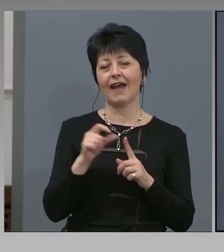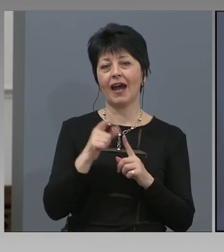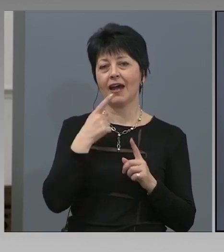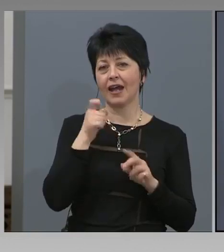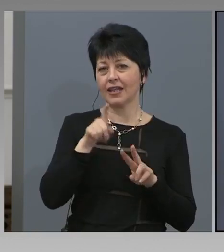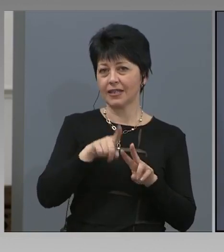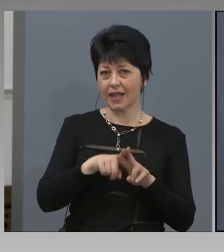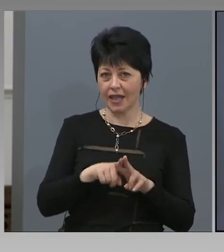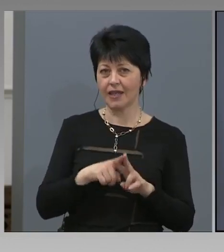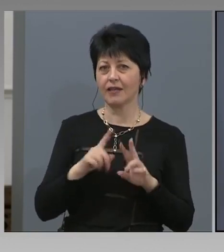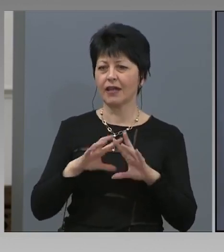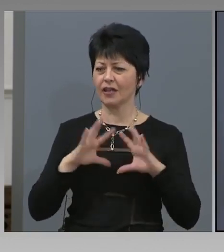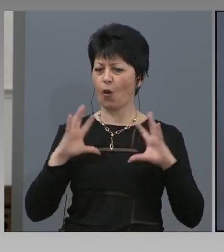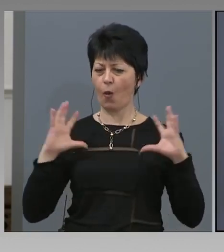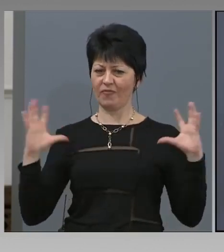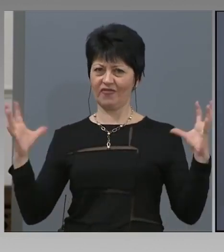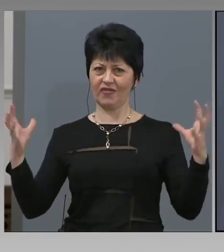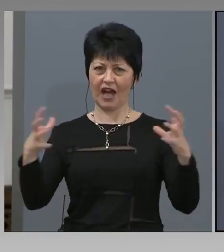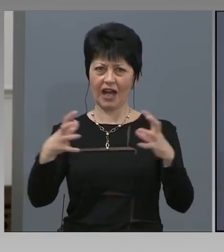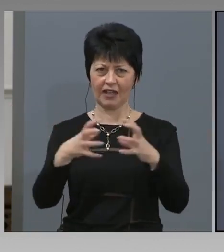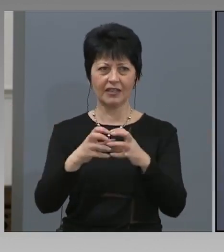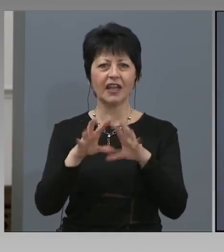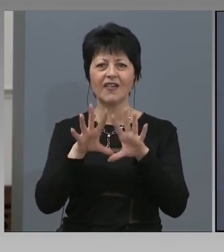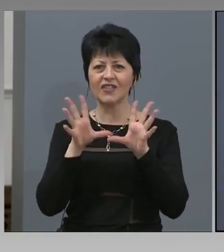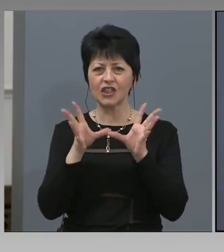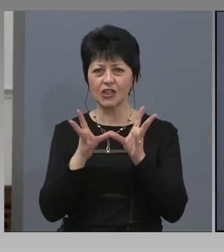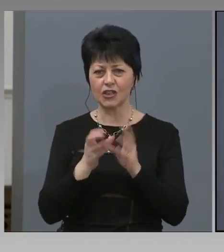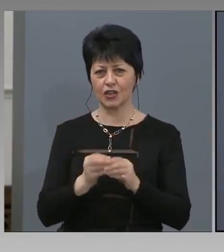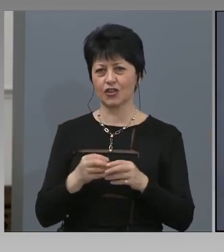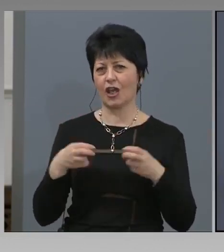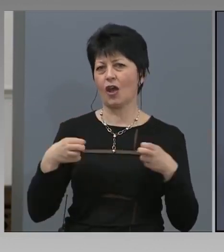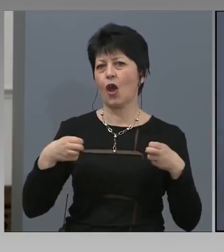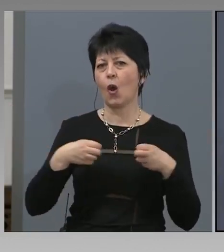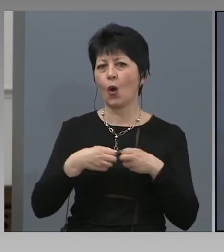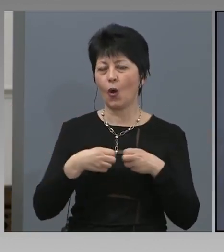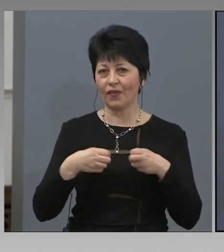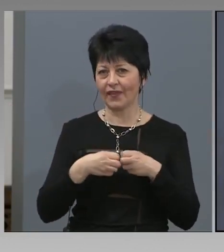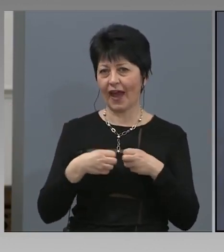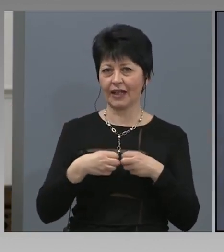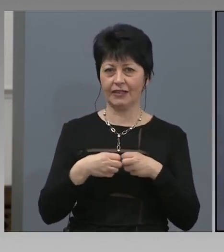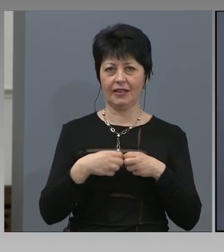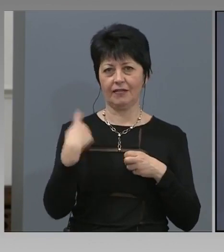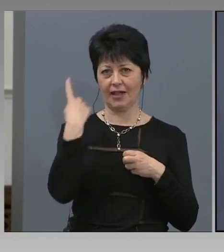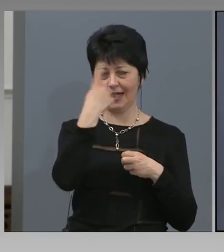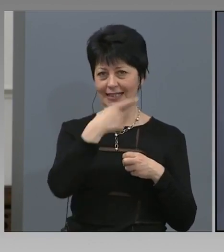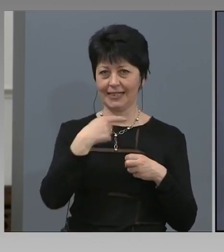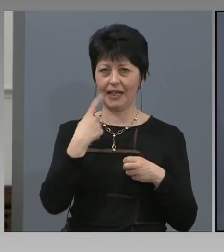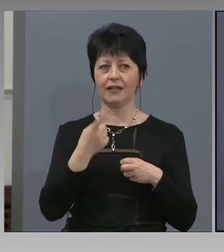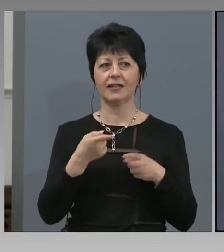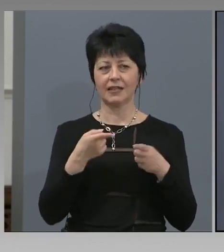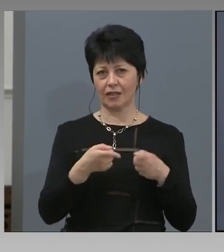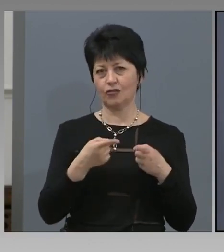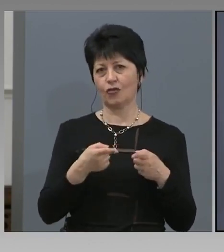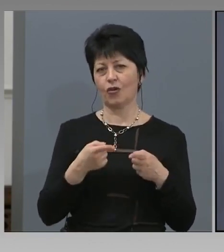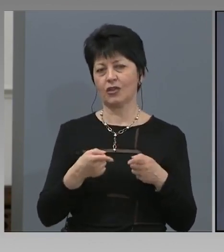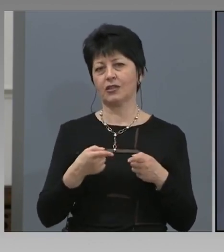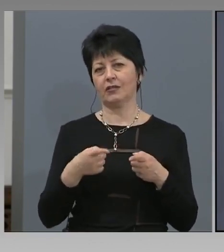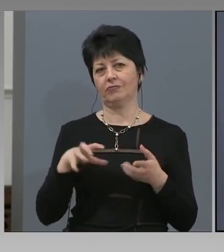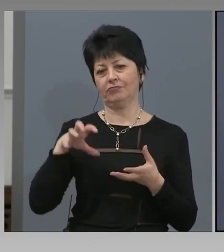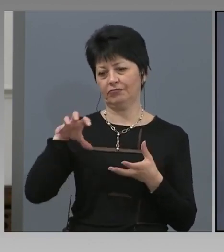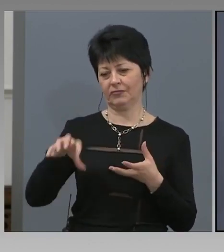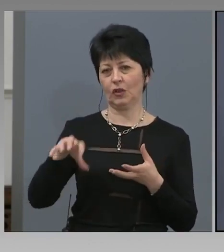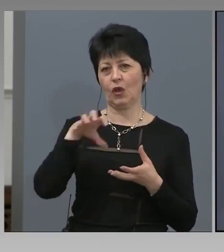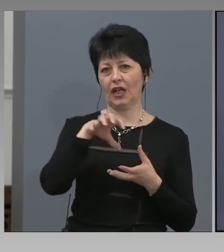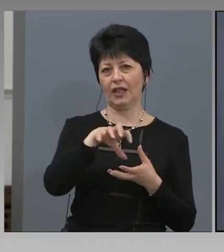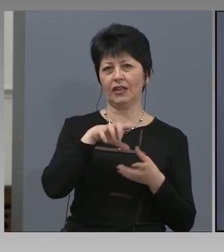всички възможни контактни лица, и особено за този критичен контингент,